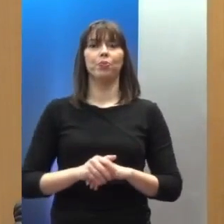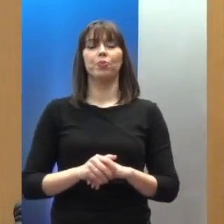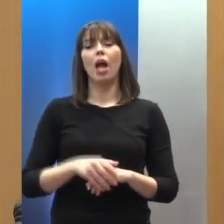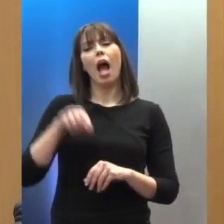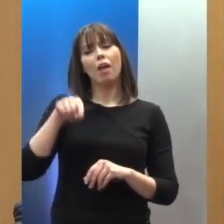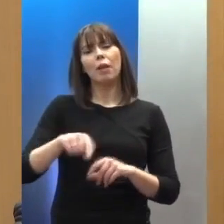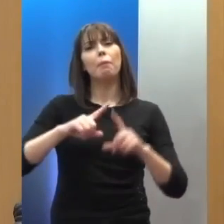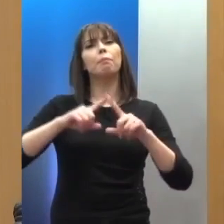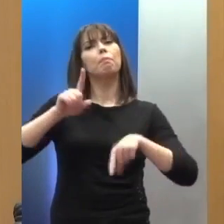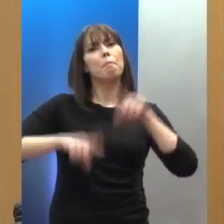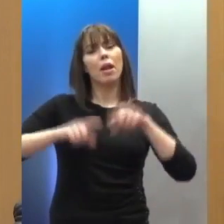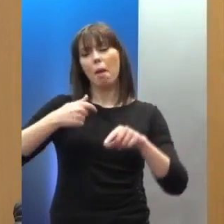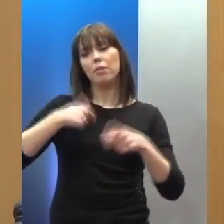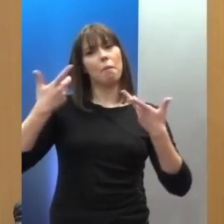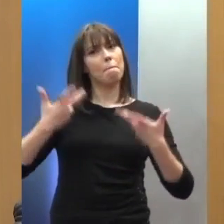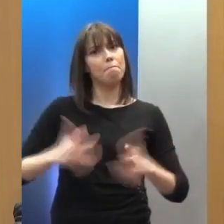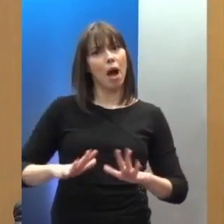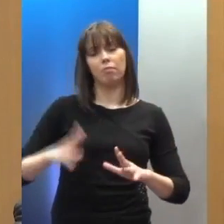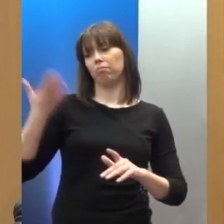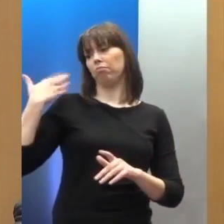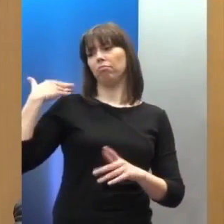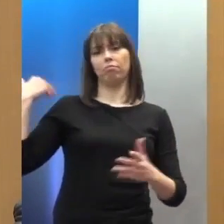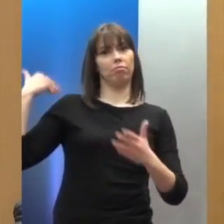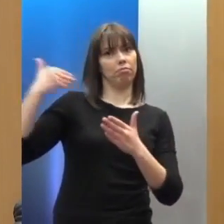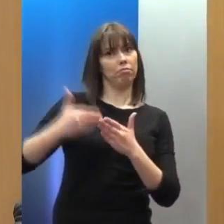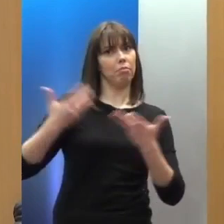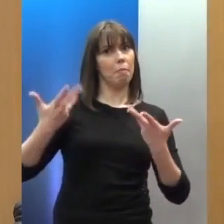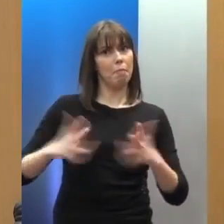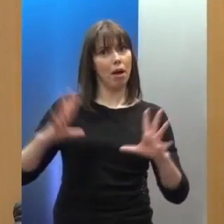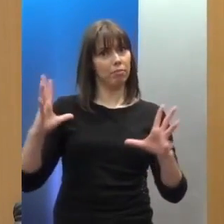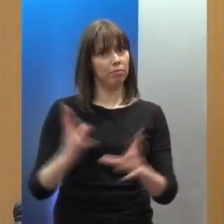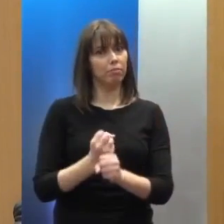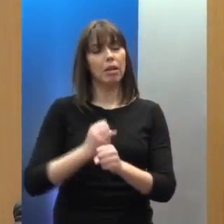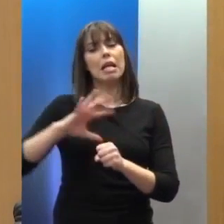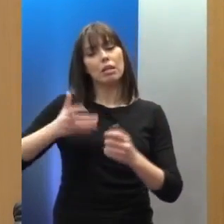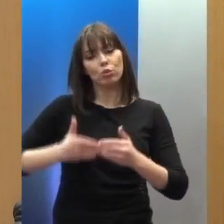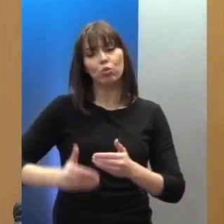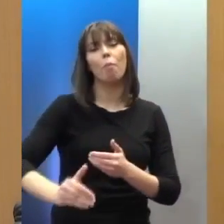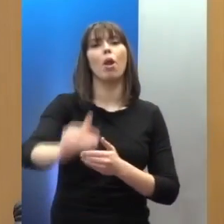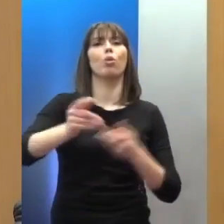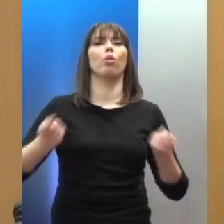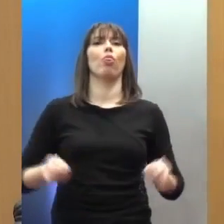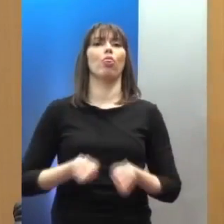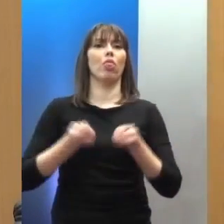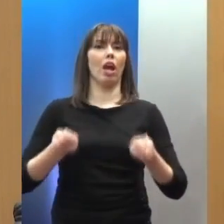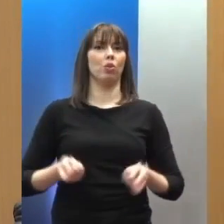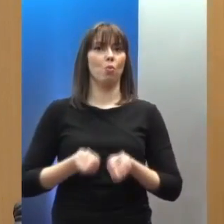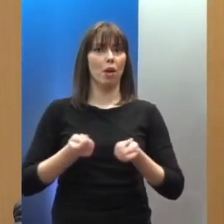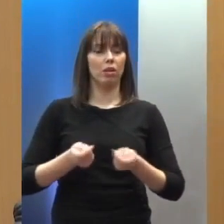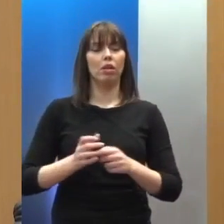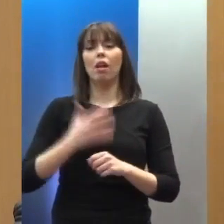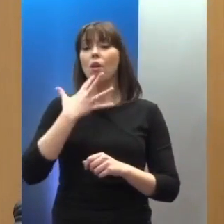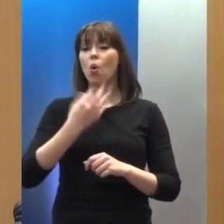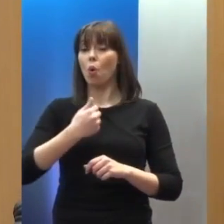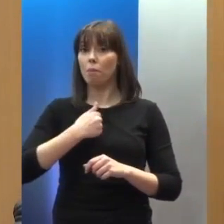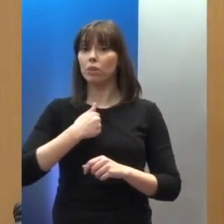ενέργειες και πρωτοβουλίες που είτε ειλοποιήσαμε το προηγούμενο διάστημα είτε πρόκειται να ειλοποιήσουμε το αμέσως επόμενο αναγνωρίζοντας